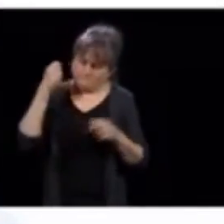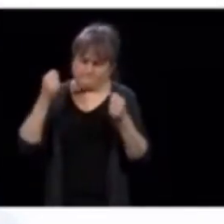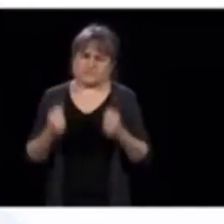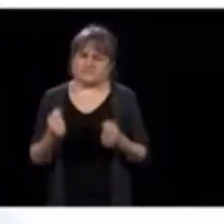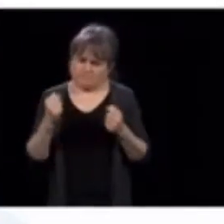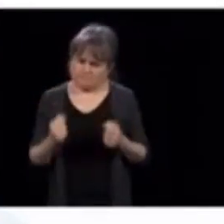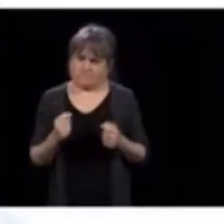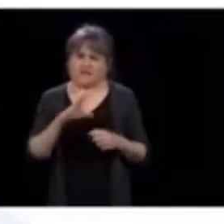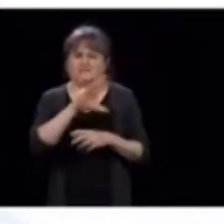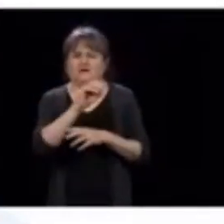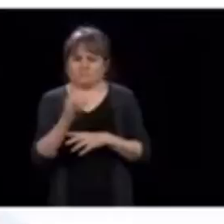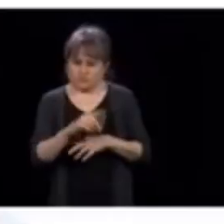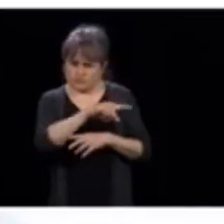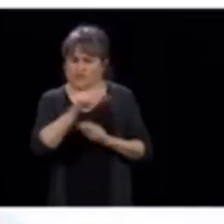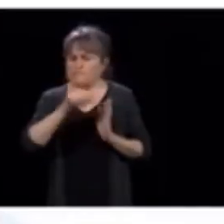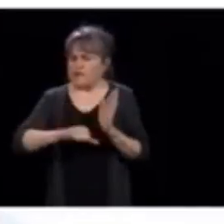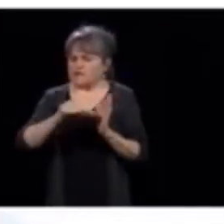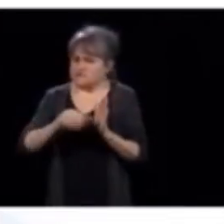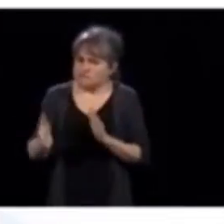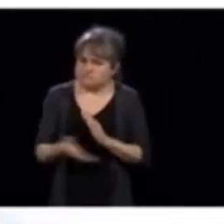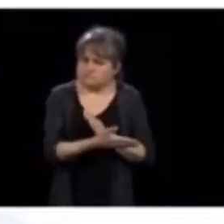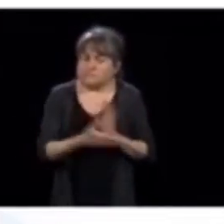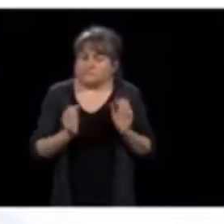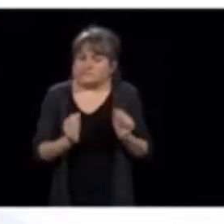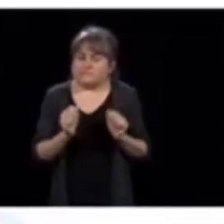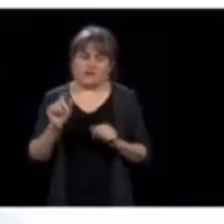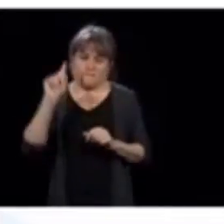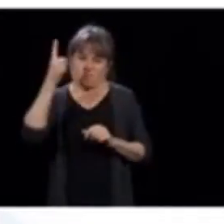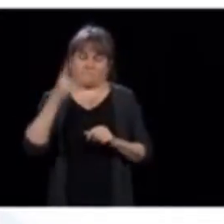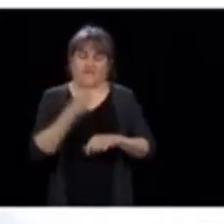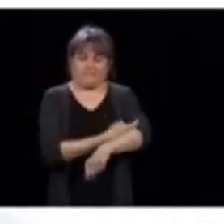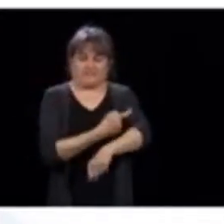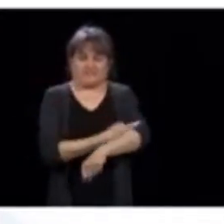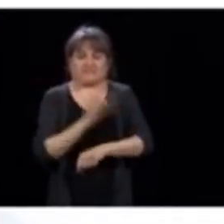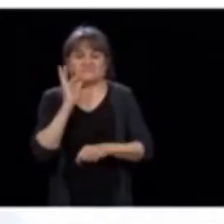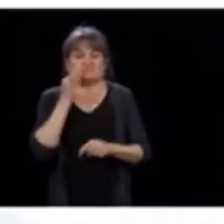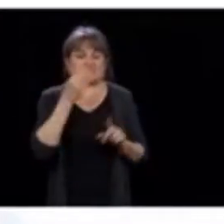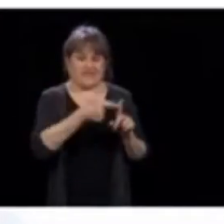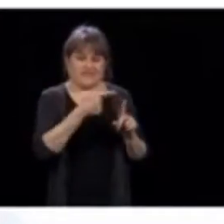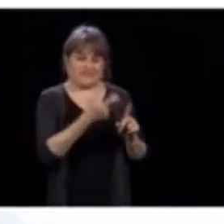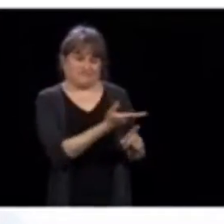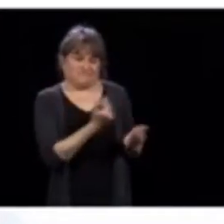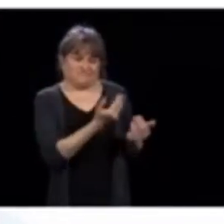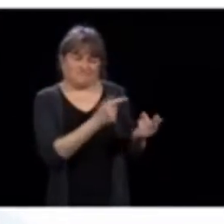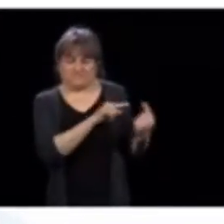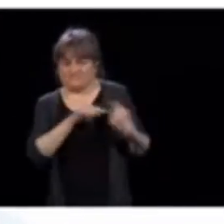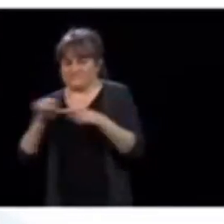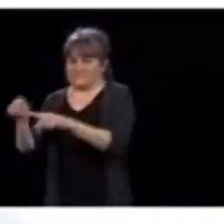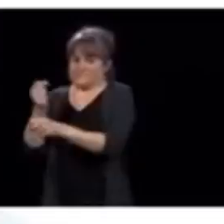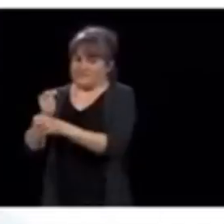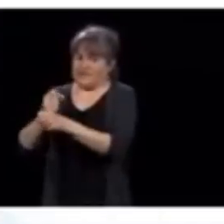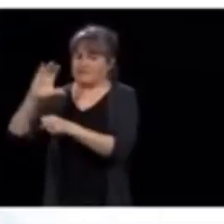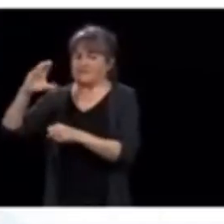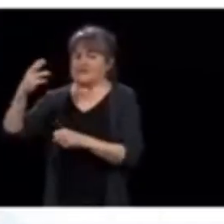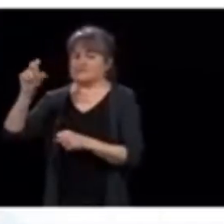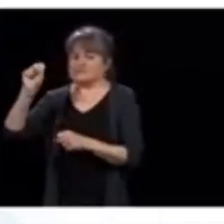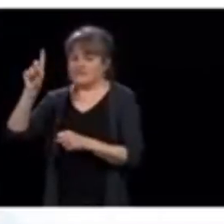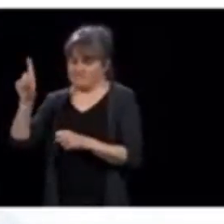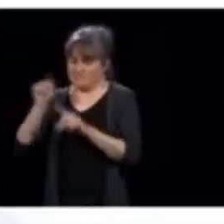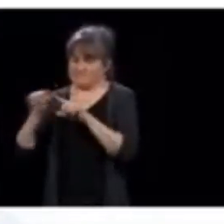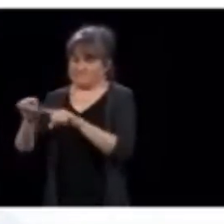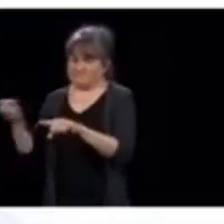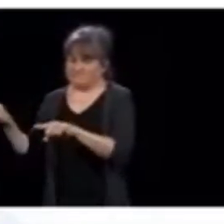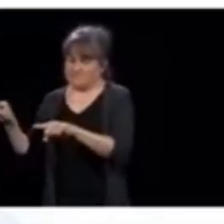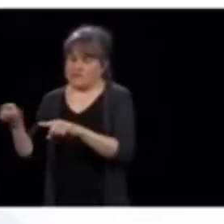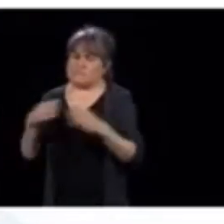on a besoin des médecins spécialistes dans les CHSLD. On leur a demandé de venir travailler pour deux semaines. Après ces deux